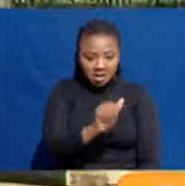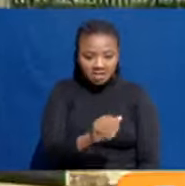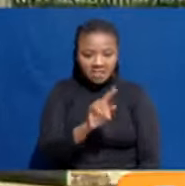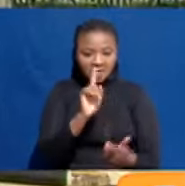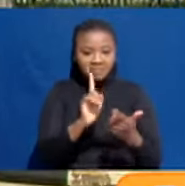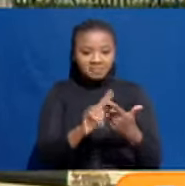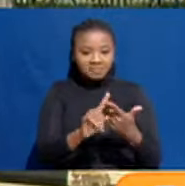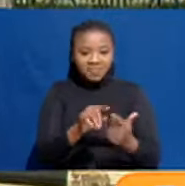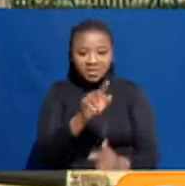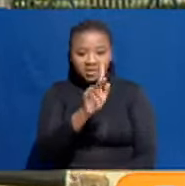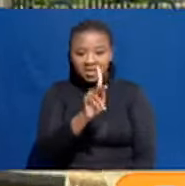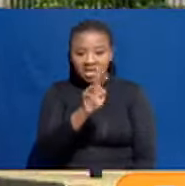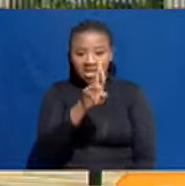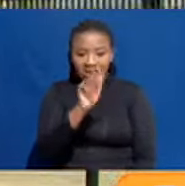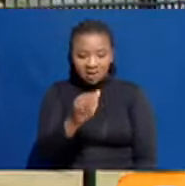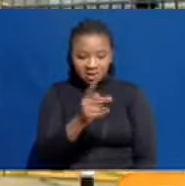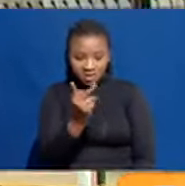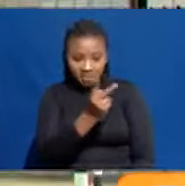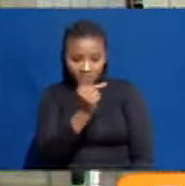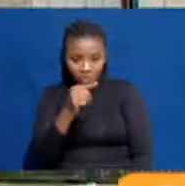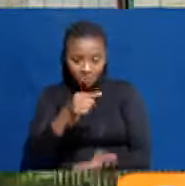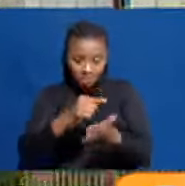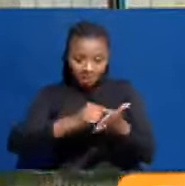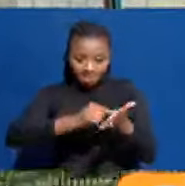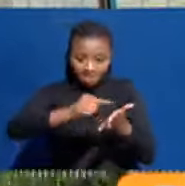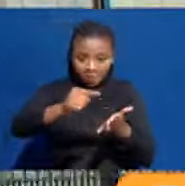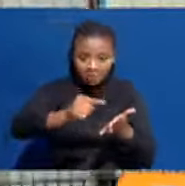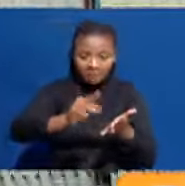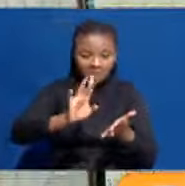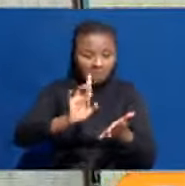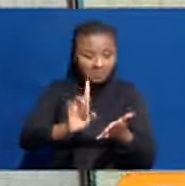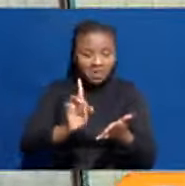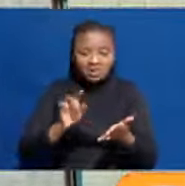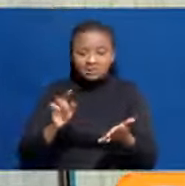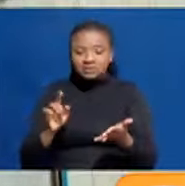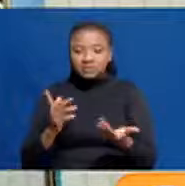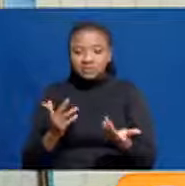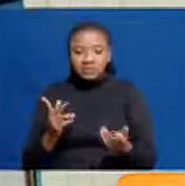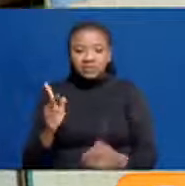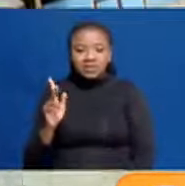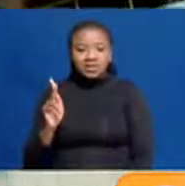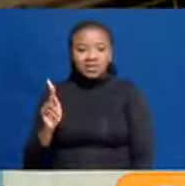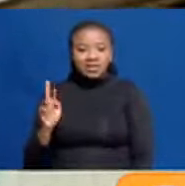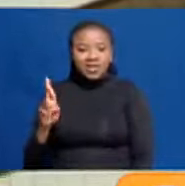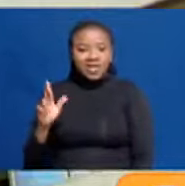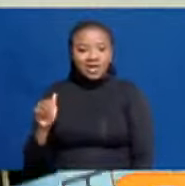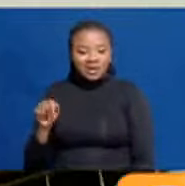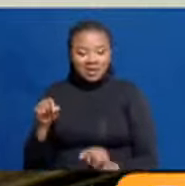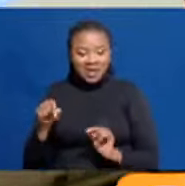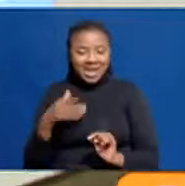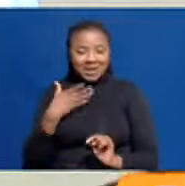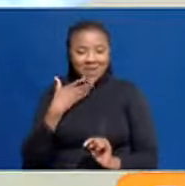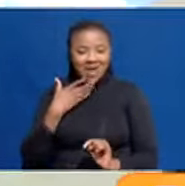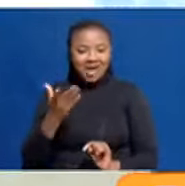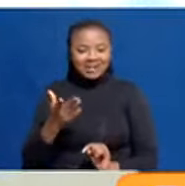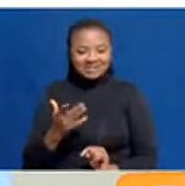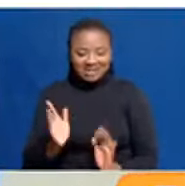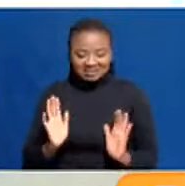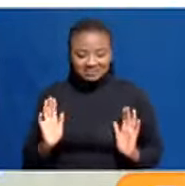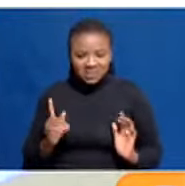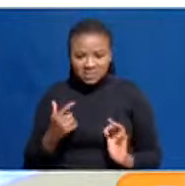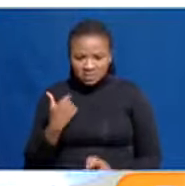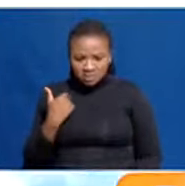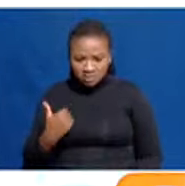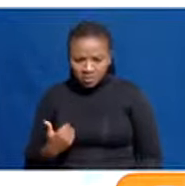ushuru KRA kuhusu sukari hiyo. Sasa halmashauri ya utozaji ushuru ya KRA imejitokeza kujiondolea